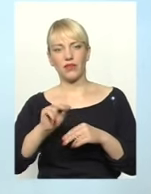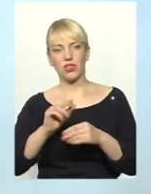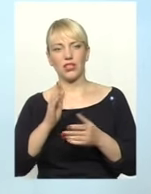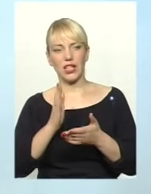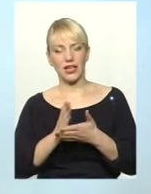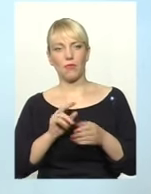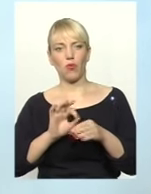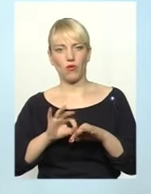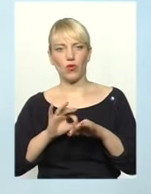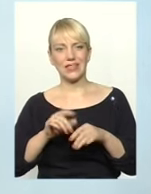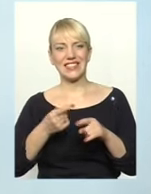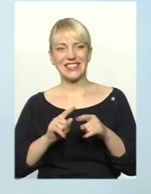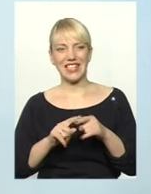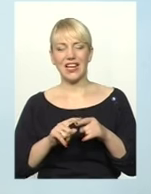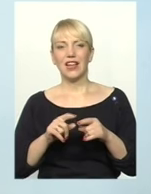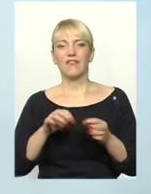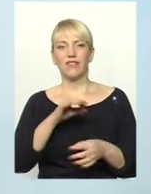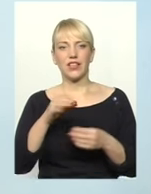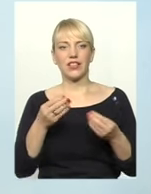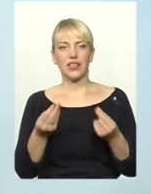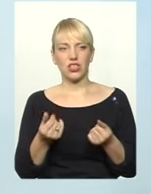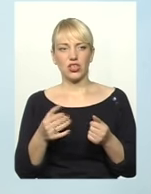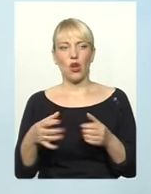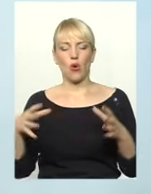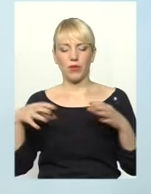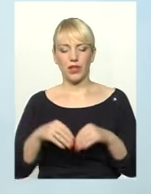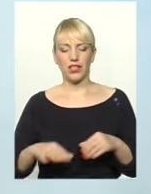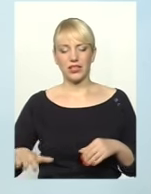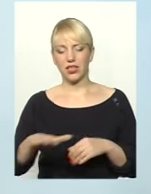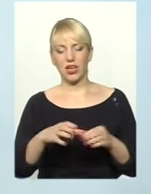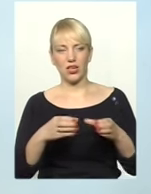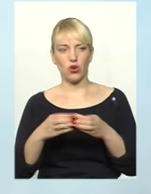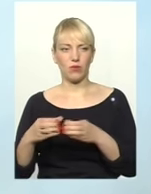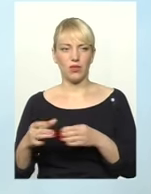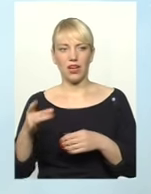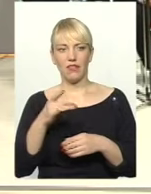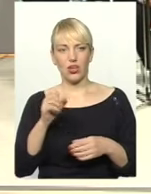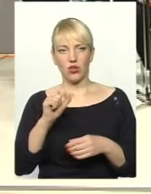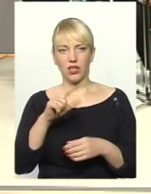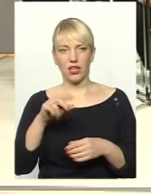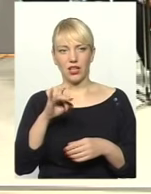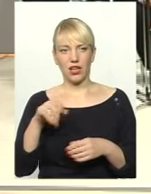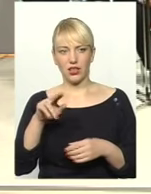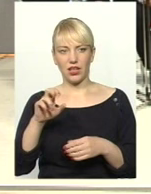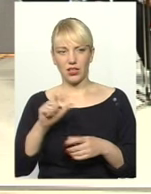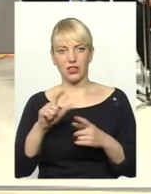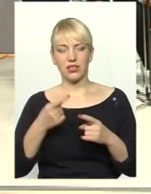це відповідальність, тобто, вільні лишки в об'єднаних територіальних громадах, в районних радах, це